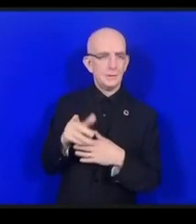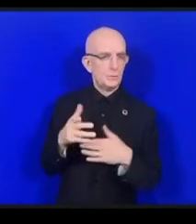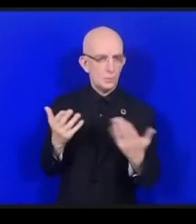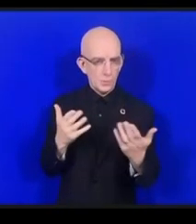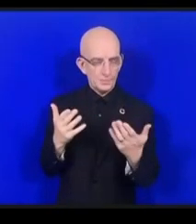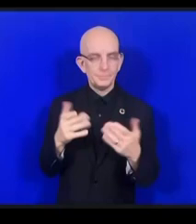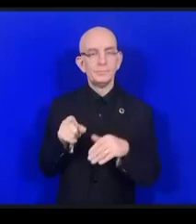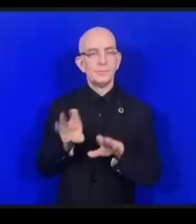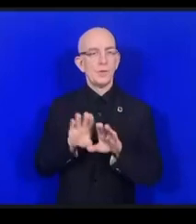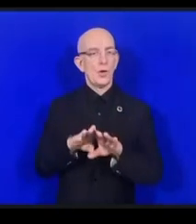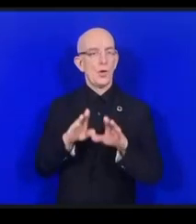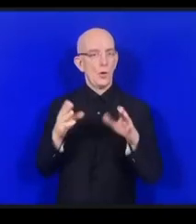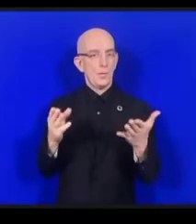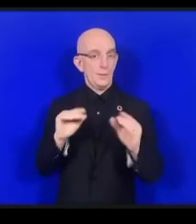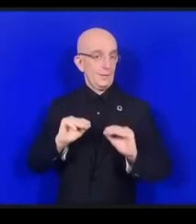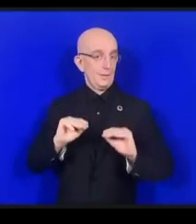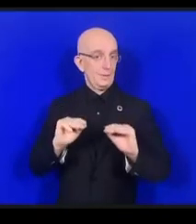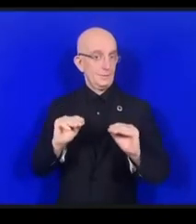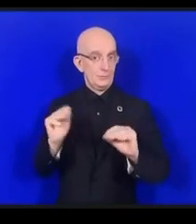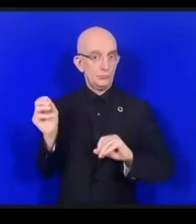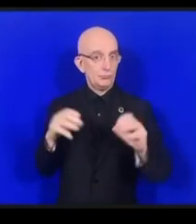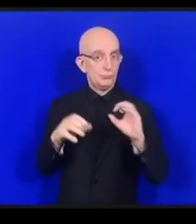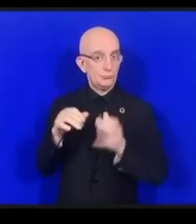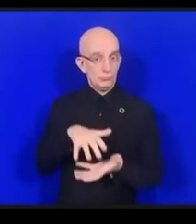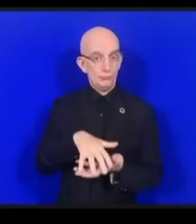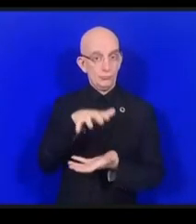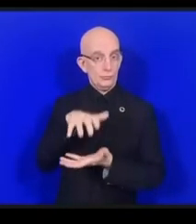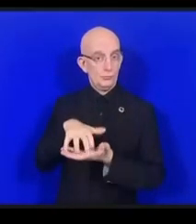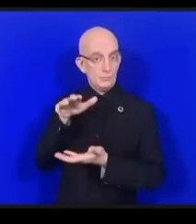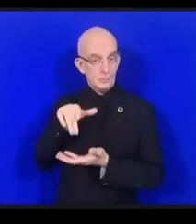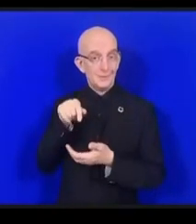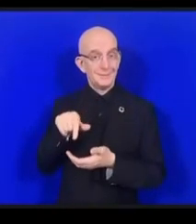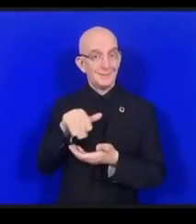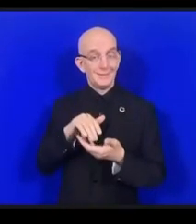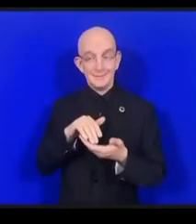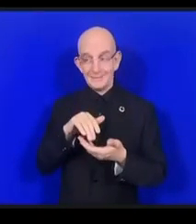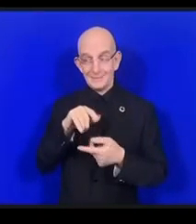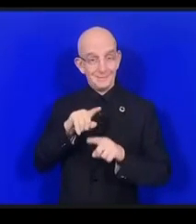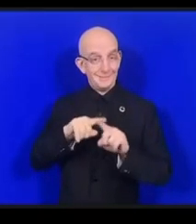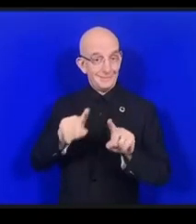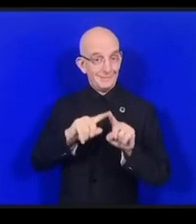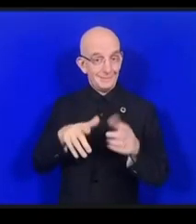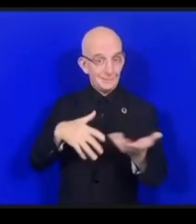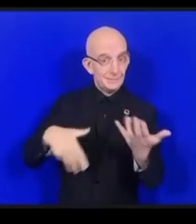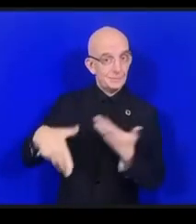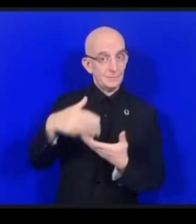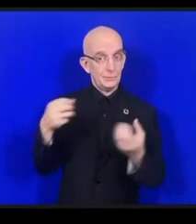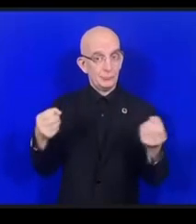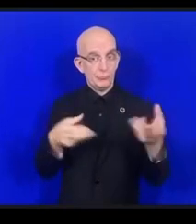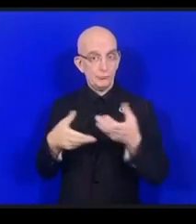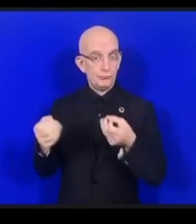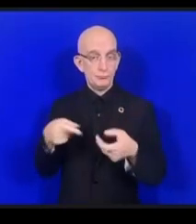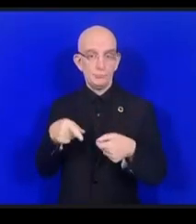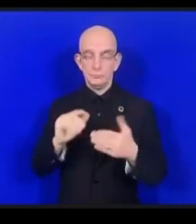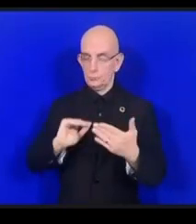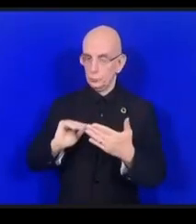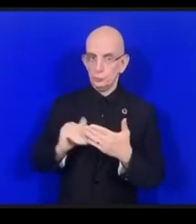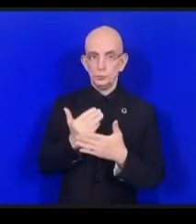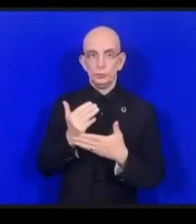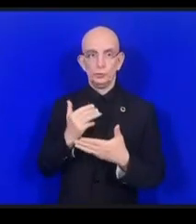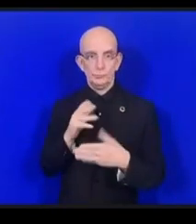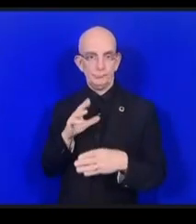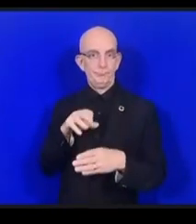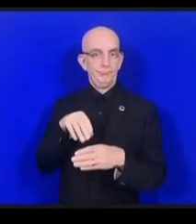nouvelle recrue de la famille des coalitions dynamiques.'est au mois de janvier de cette année que nous vous avons